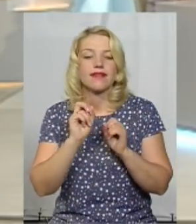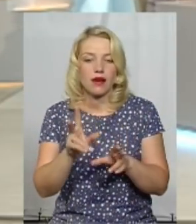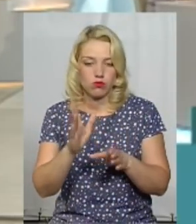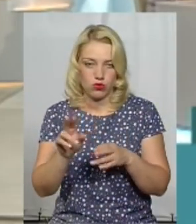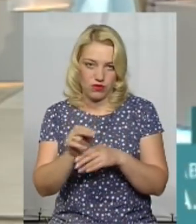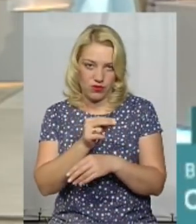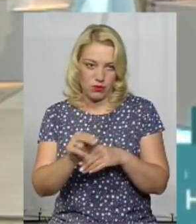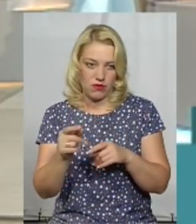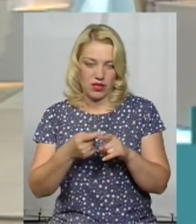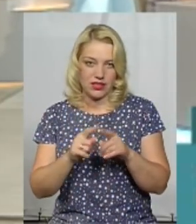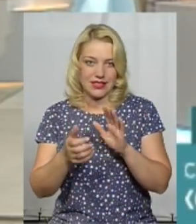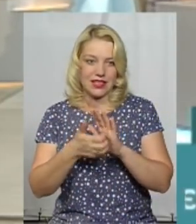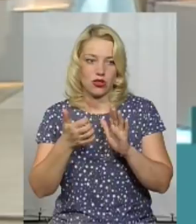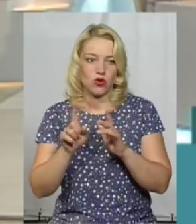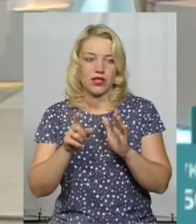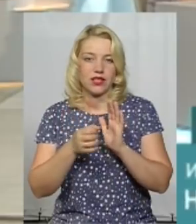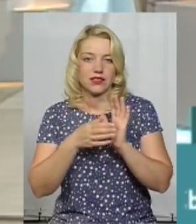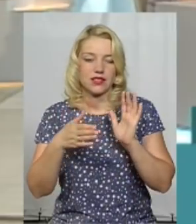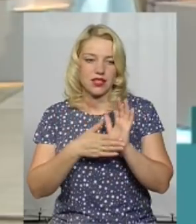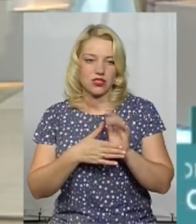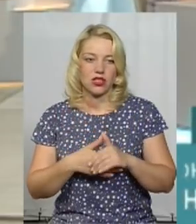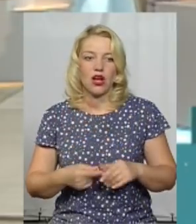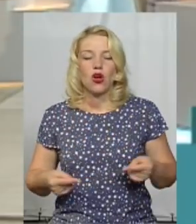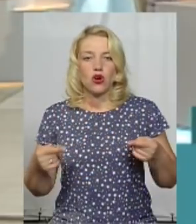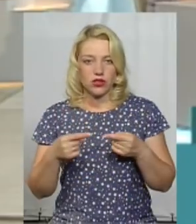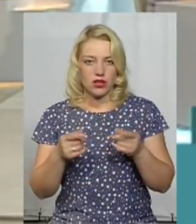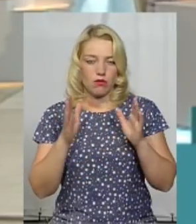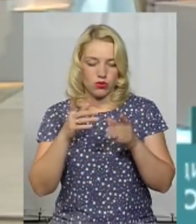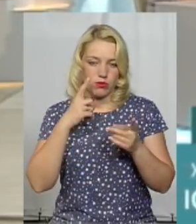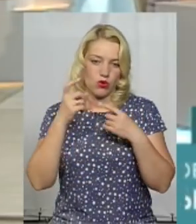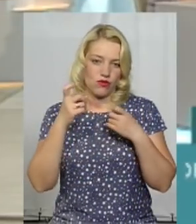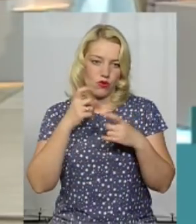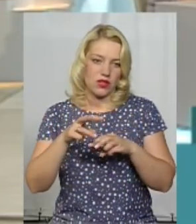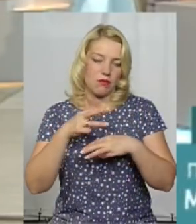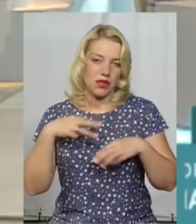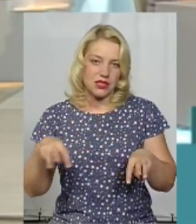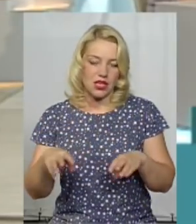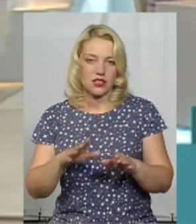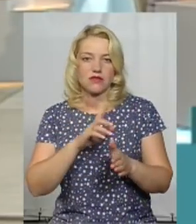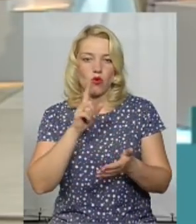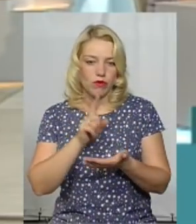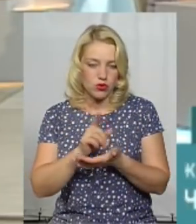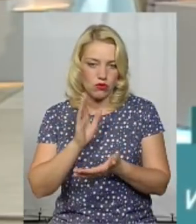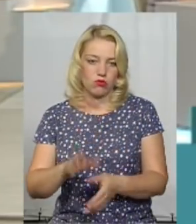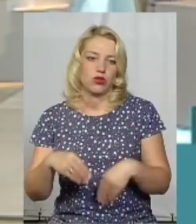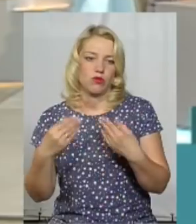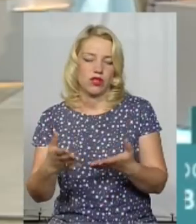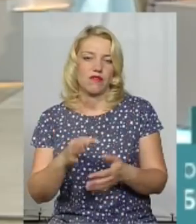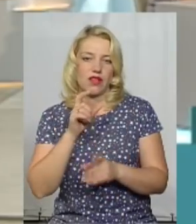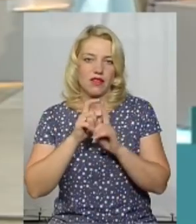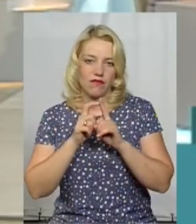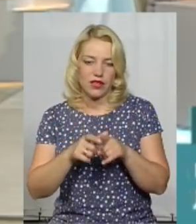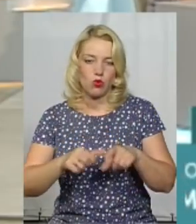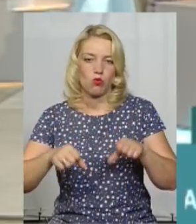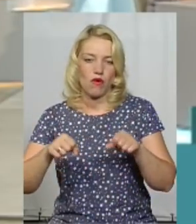ці недоліки, які зазначені? Однозначно, ми будемо інформувати міністерство. Обов'язково ми будемо давати відповідь